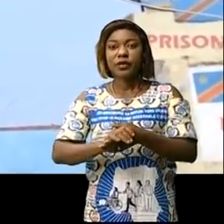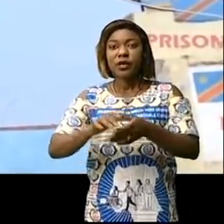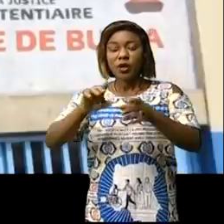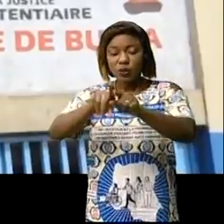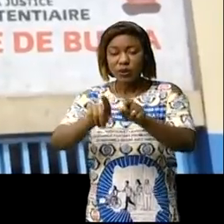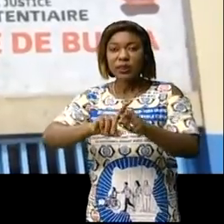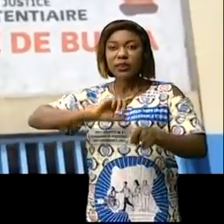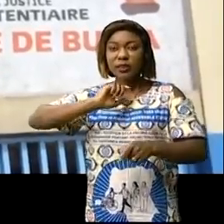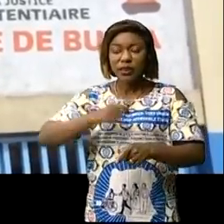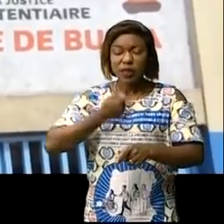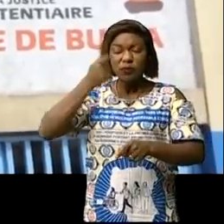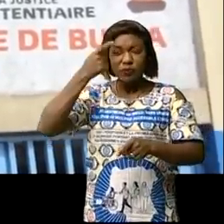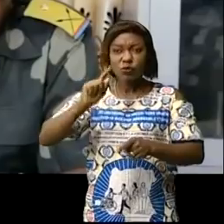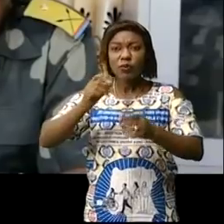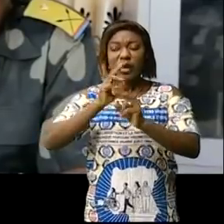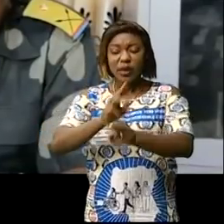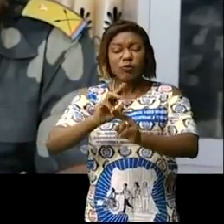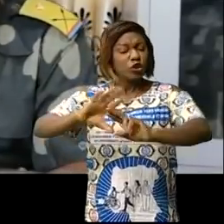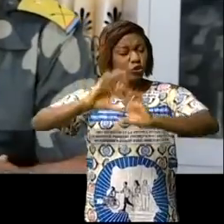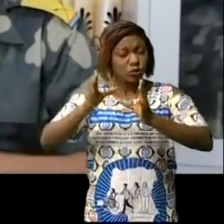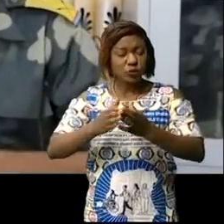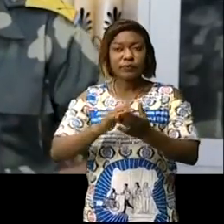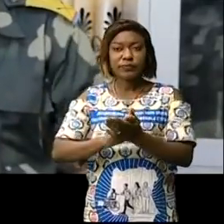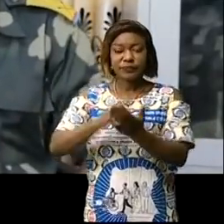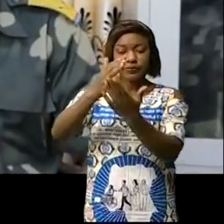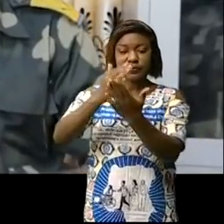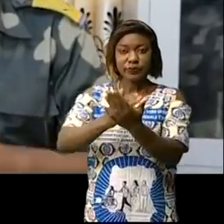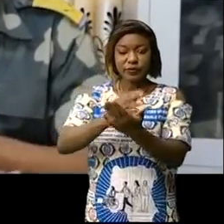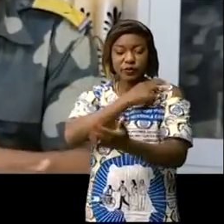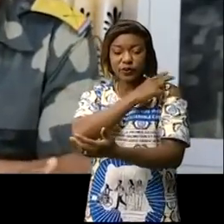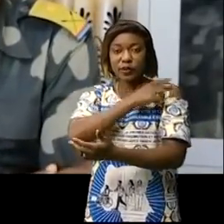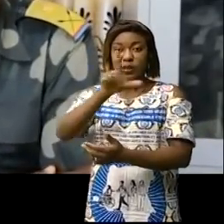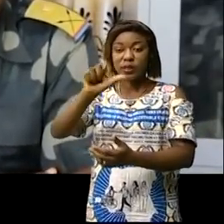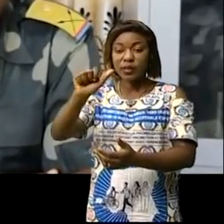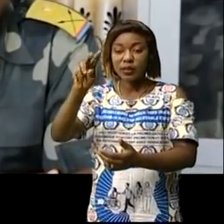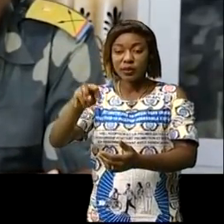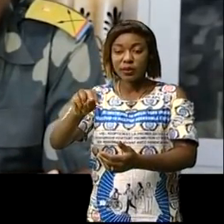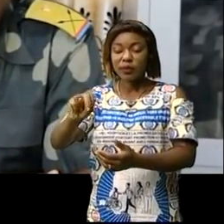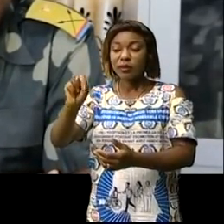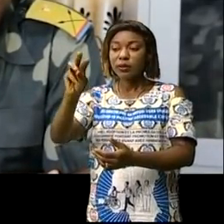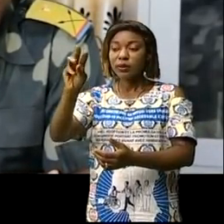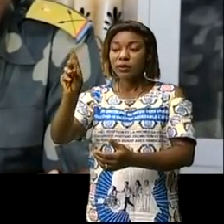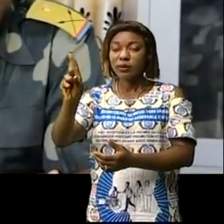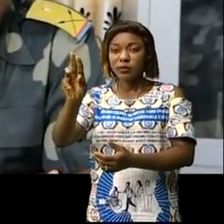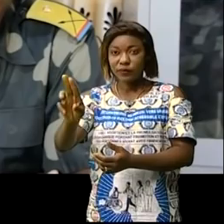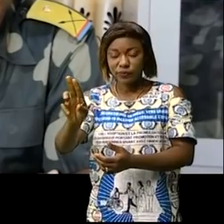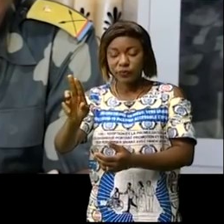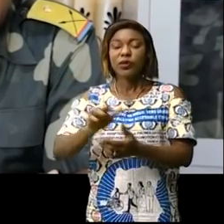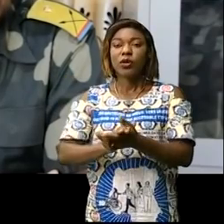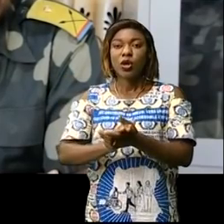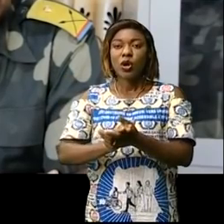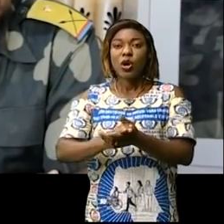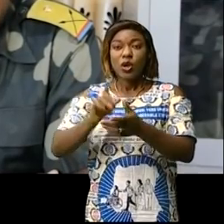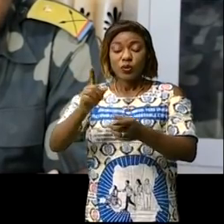prison pour reprendre de leurs actes. Il s'agit de colonel Land Walter, commandant adjoint en charge de l'administration et